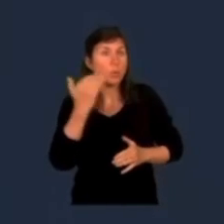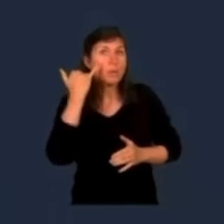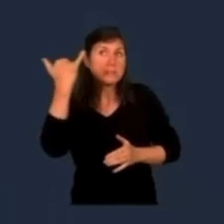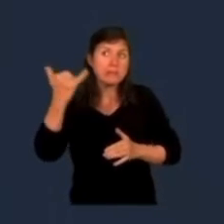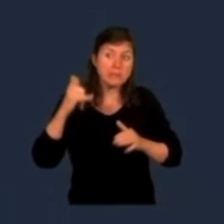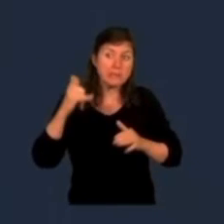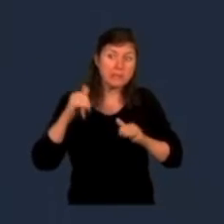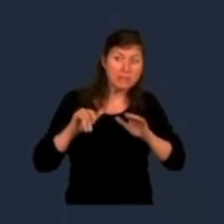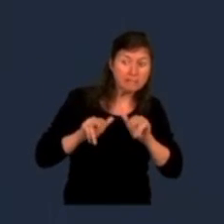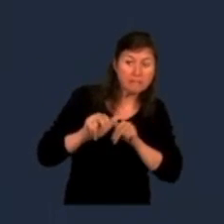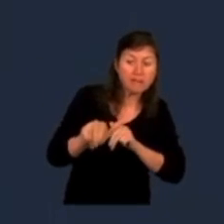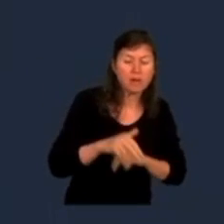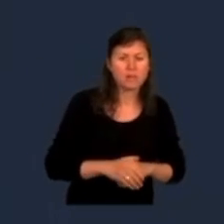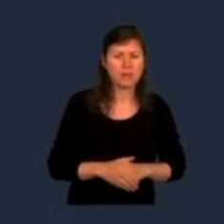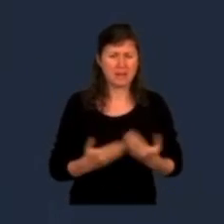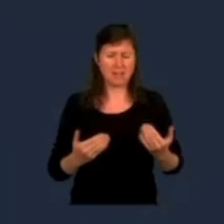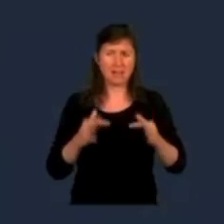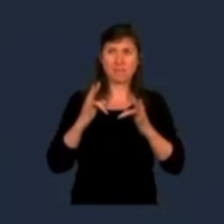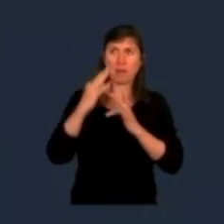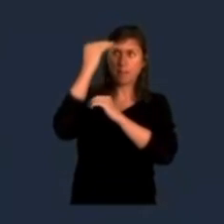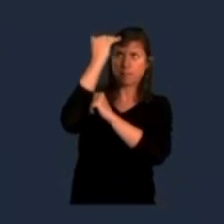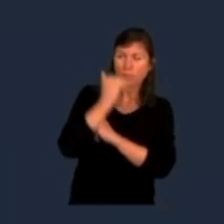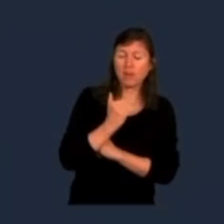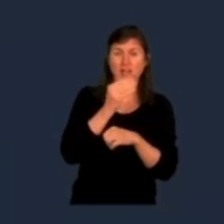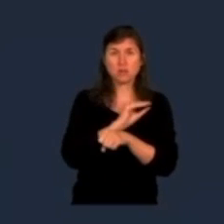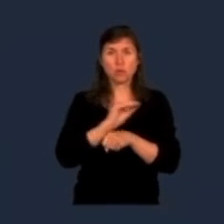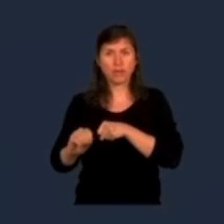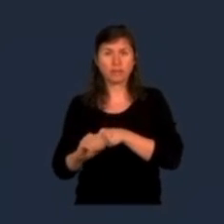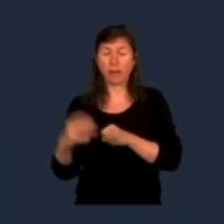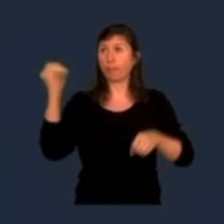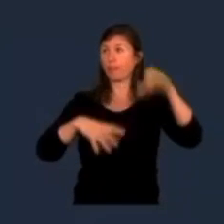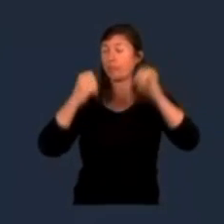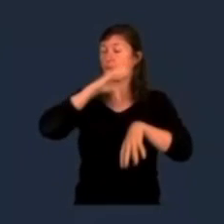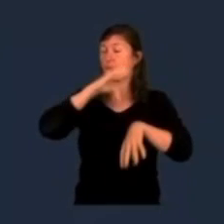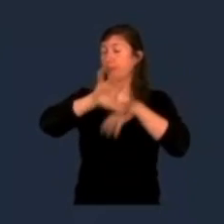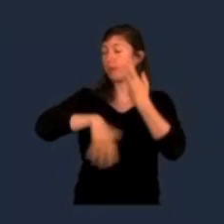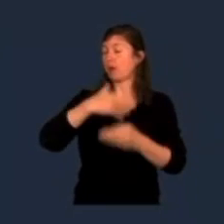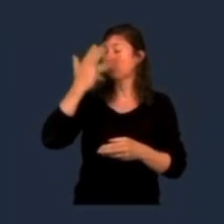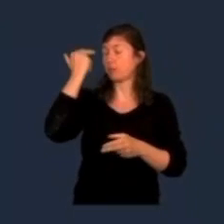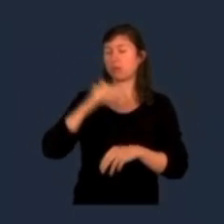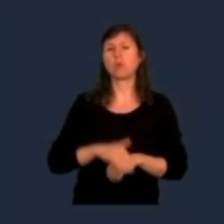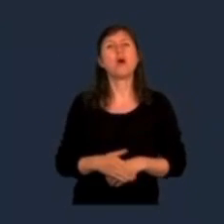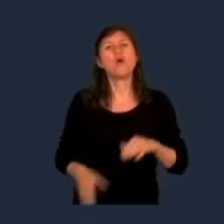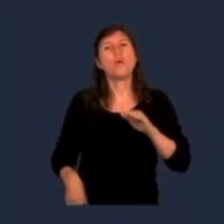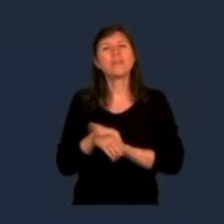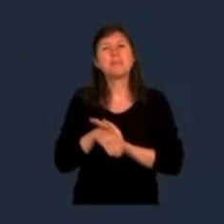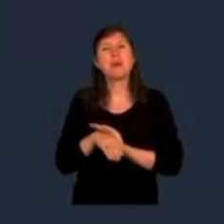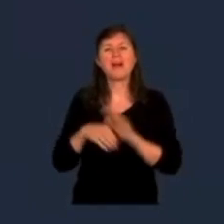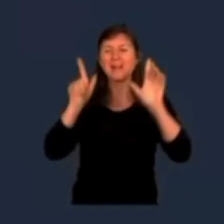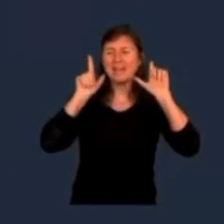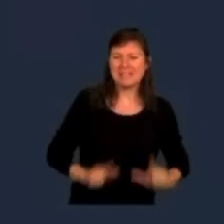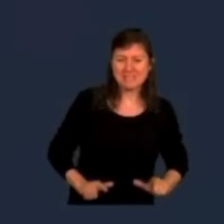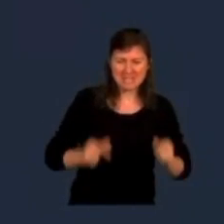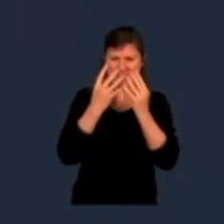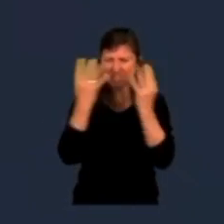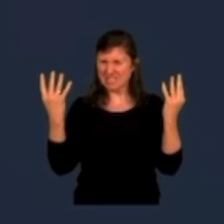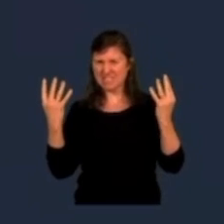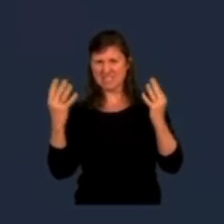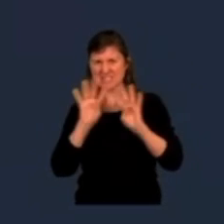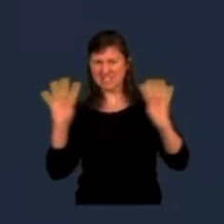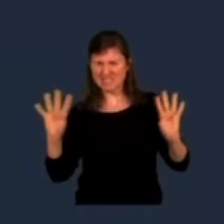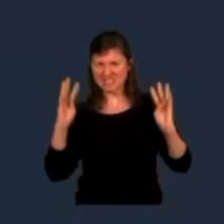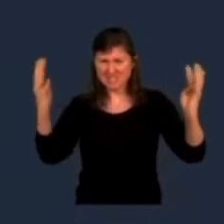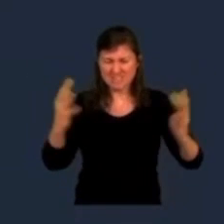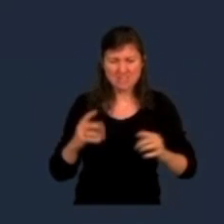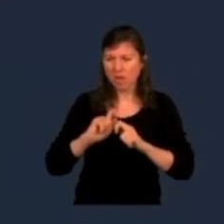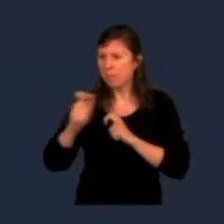quelques mois, de notre bouclier sécuritaire fourre-tout. Débuté par les portiques des lycées, puis par les abords des gares, les écoles primaires, les zones d'activité, les